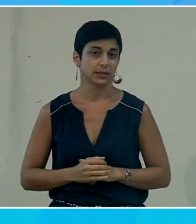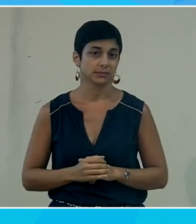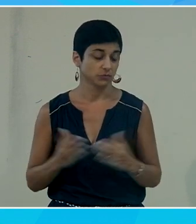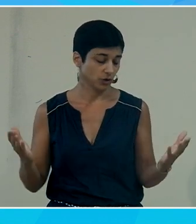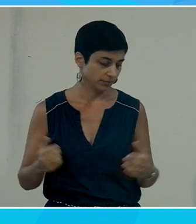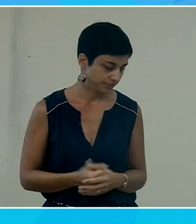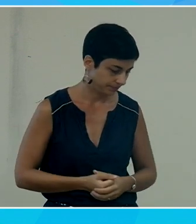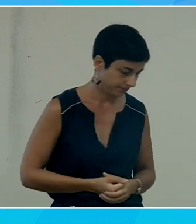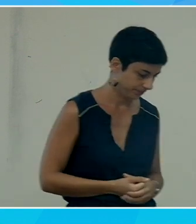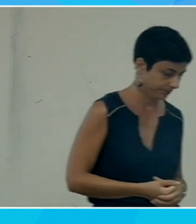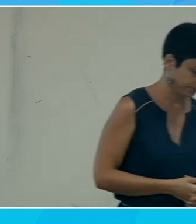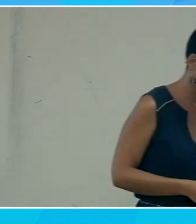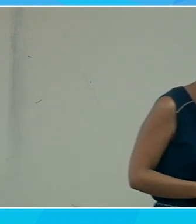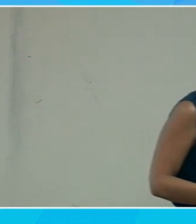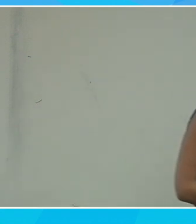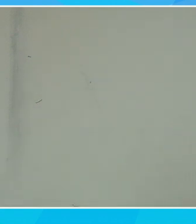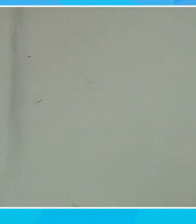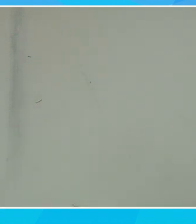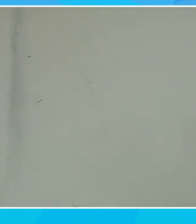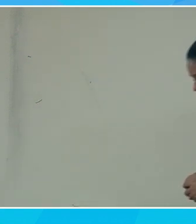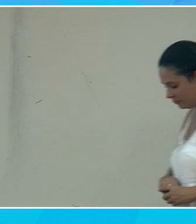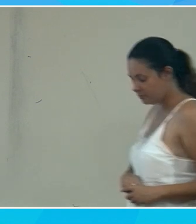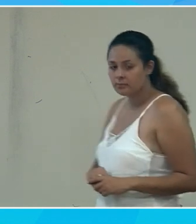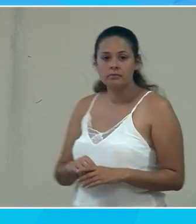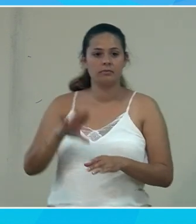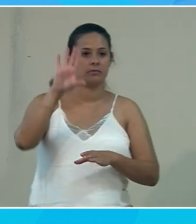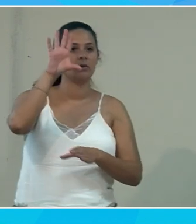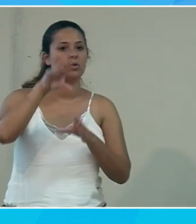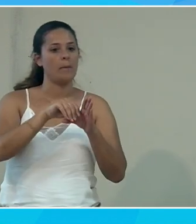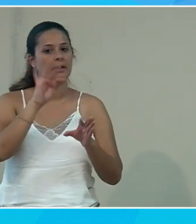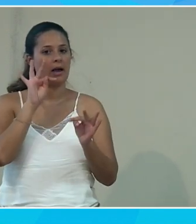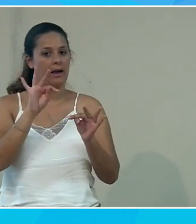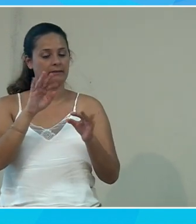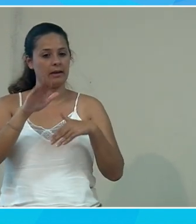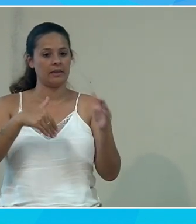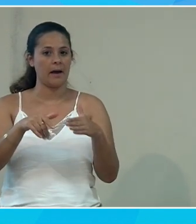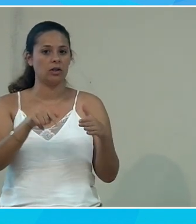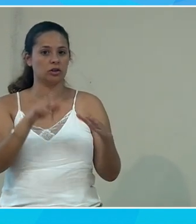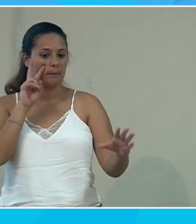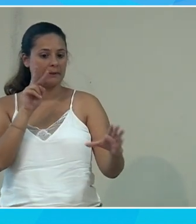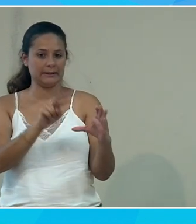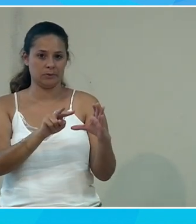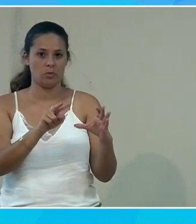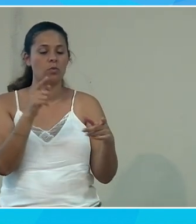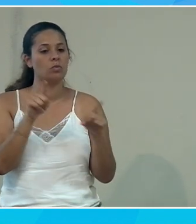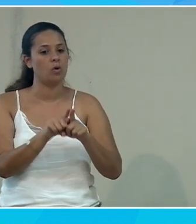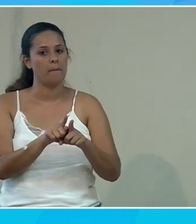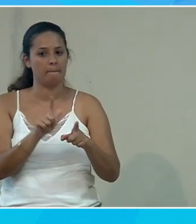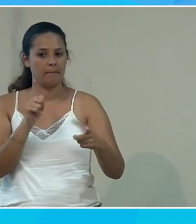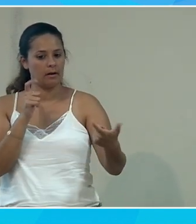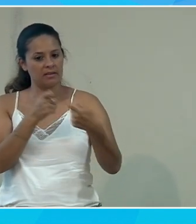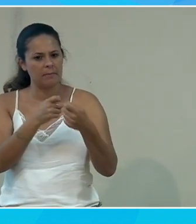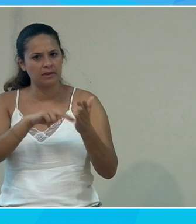voilà et donc ça rentre aussi dans ces démarches de conception et de de s'assurer que cette